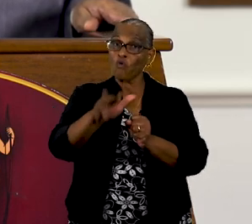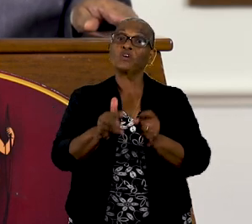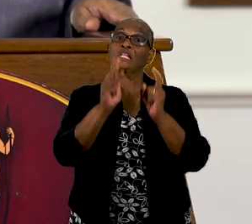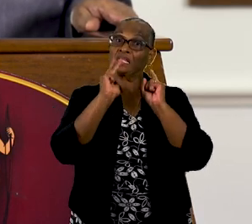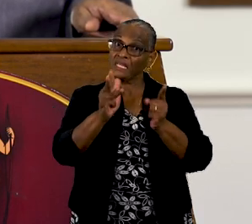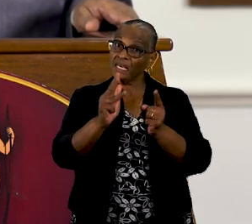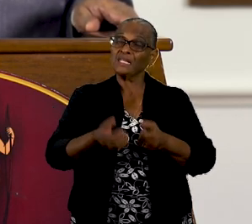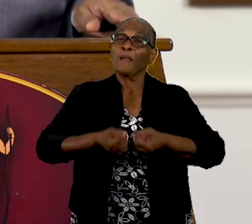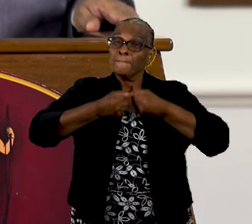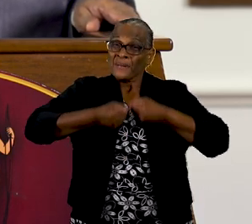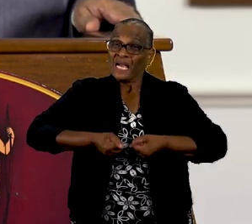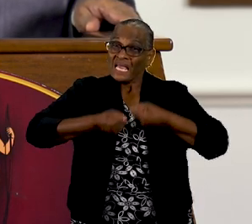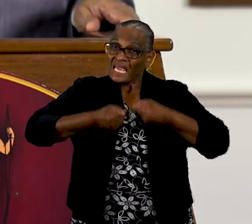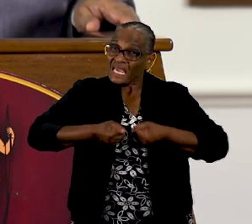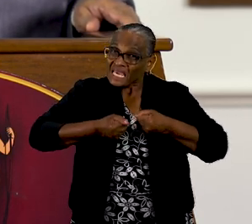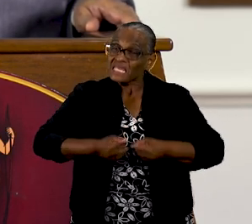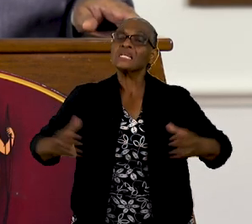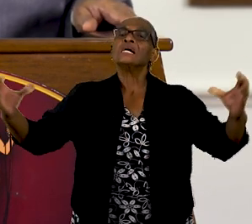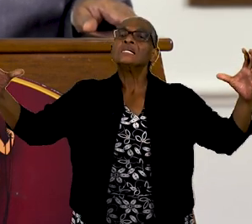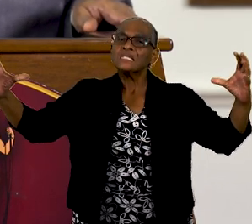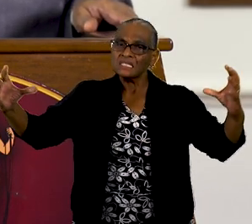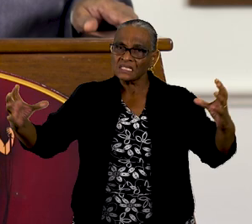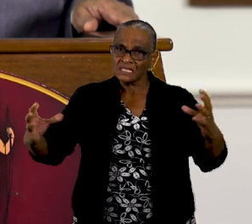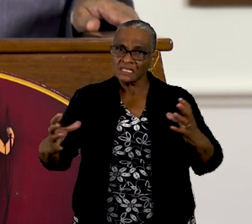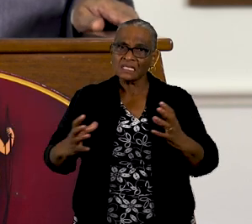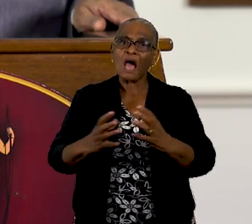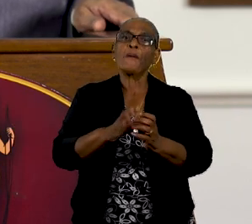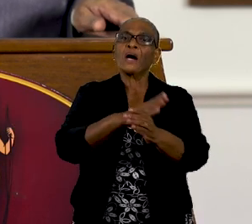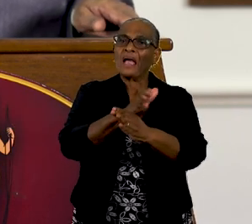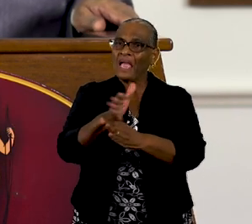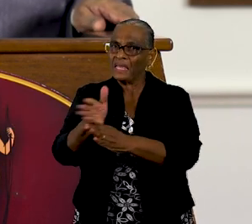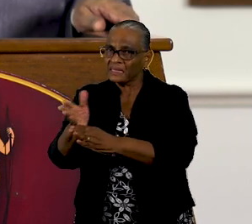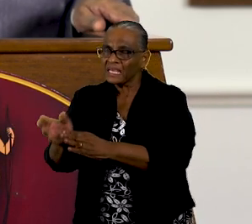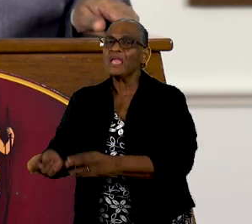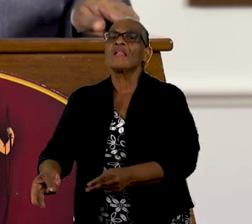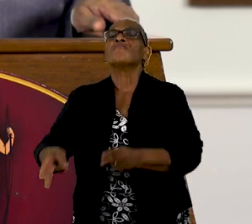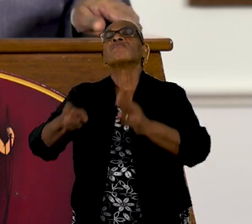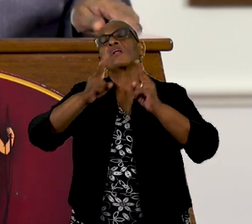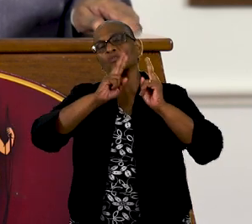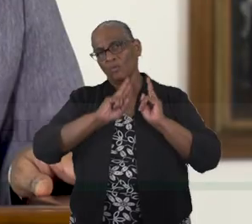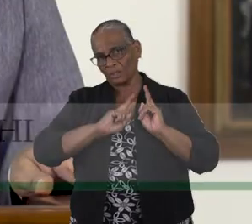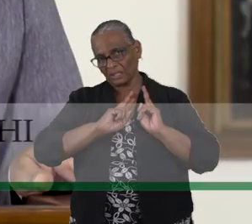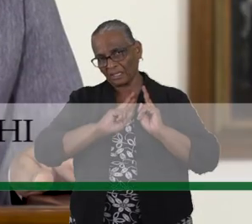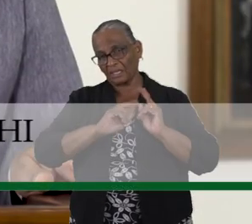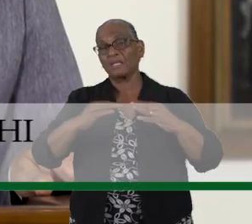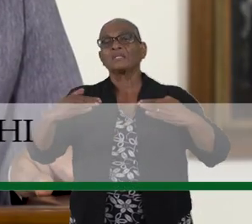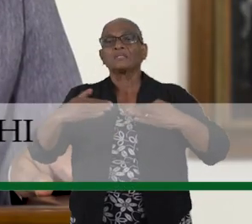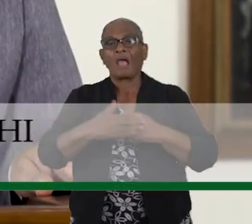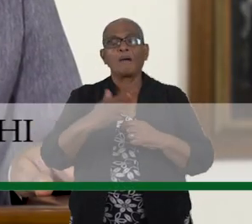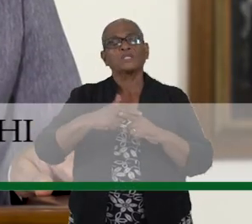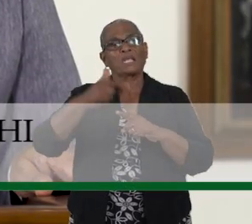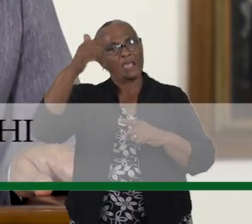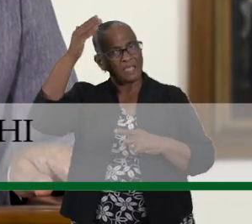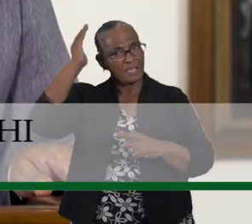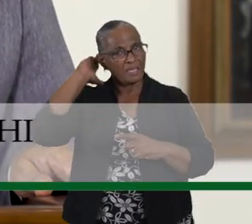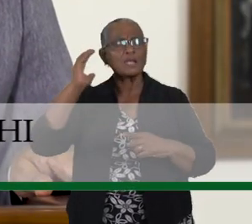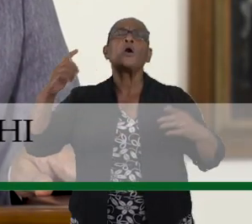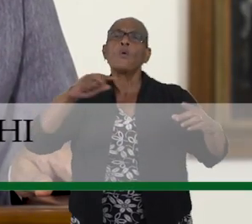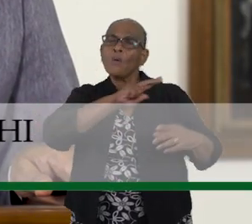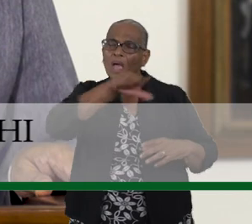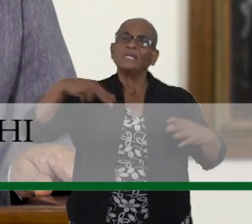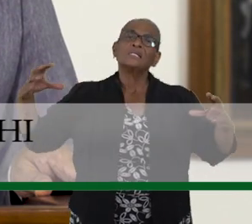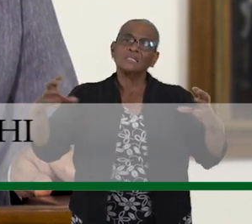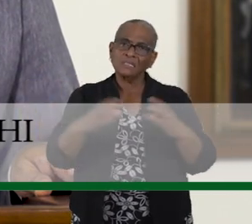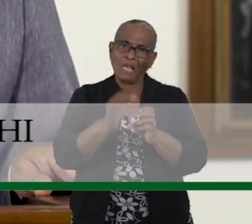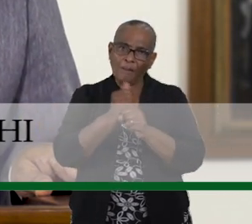-19 beheersen komt met gedeelde en gezamenlijke verantwoordelijkheid. Dames en heren, we gaan het